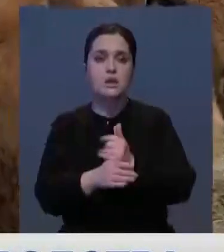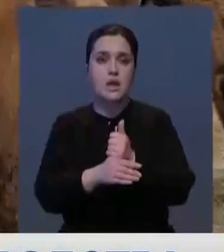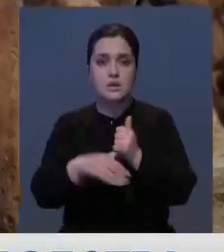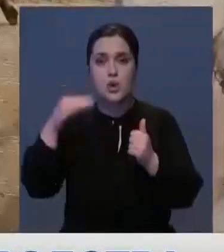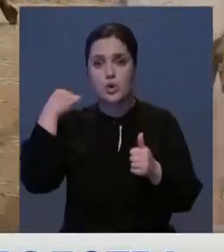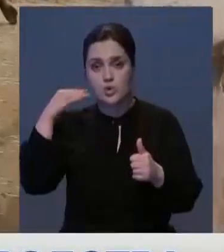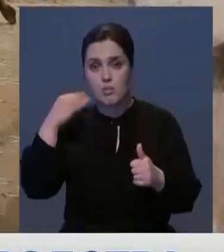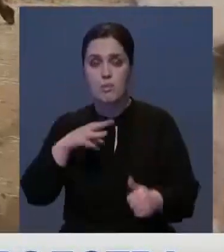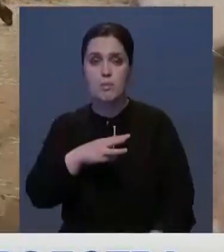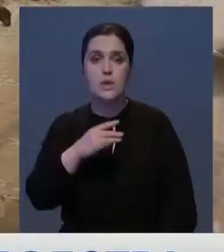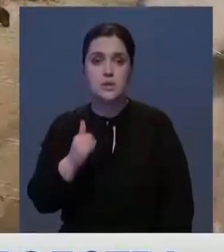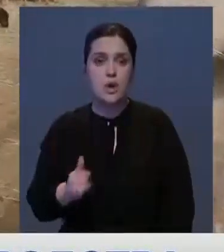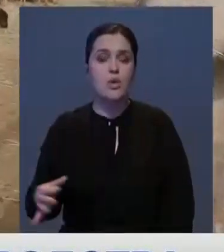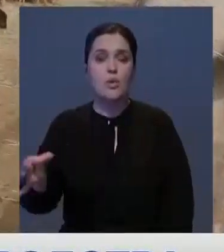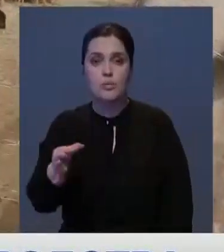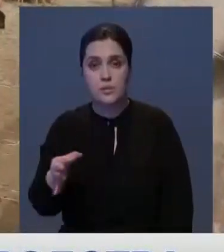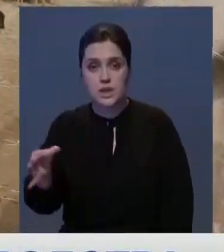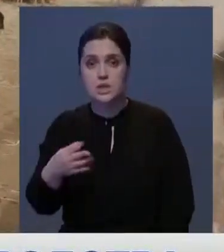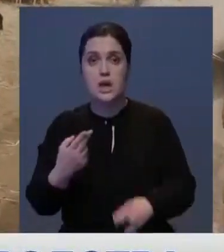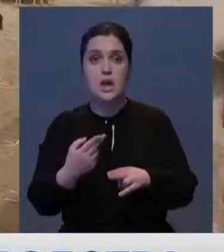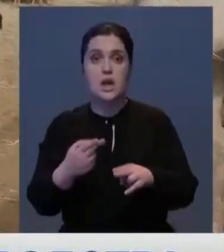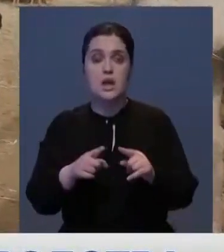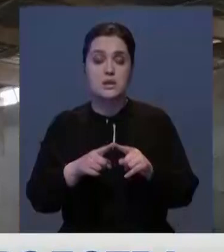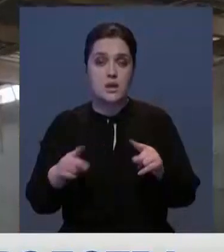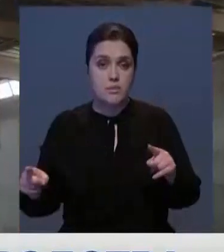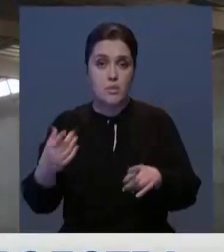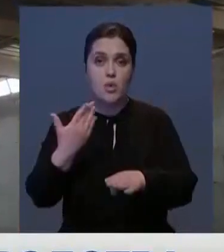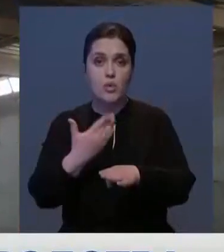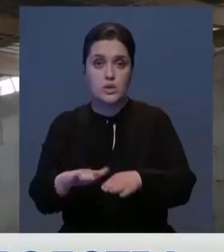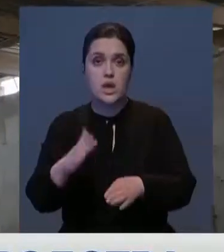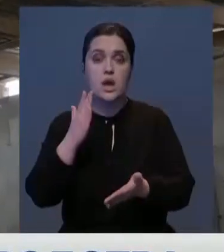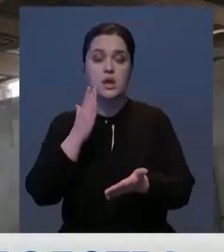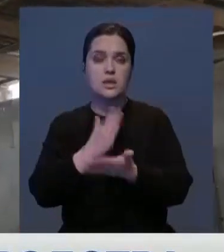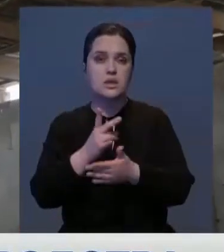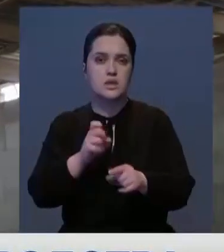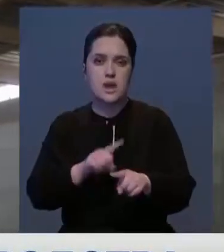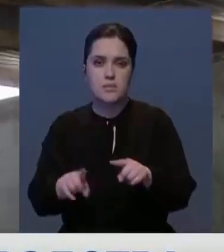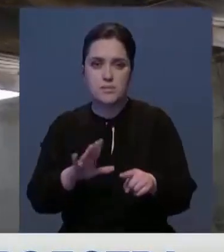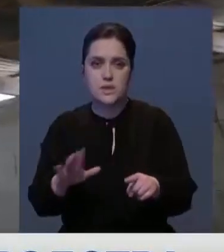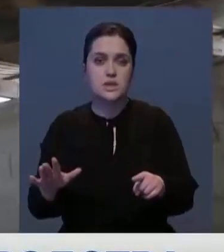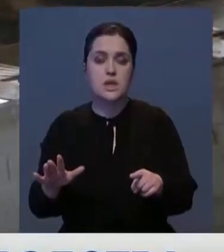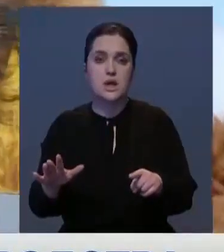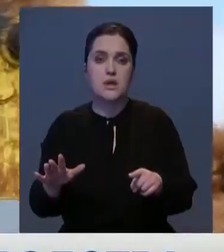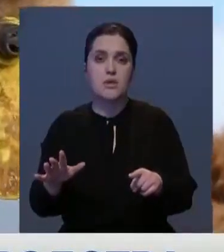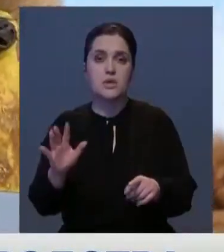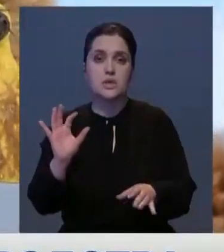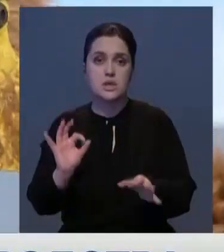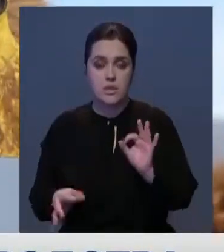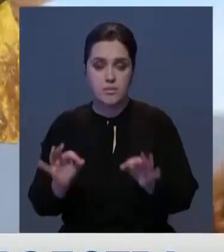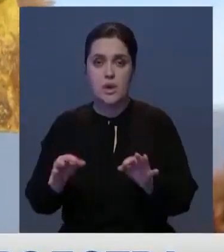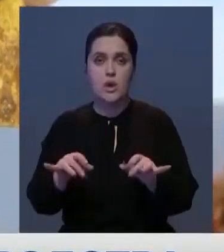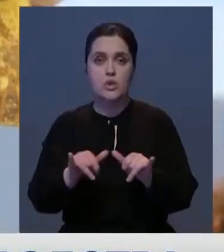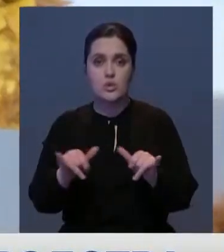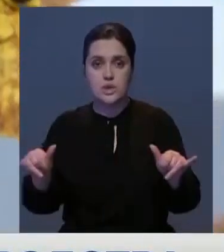Актюбинская и Мангистауская области. В последние годы в отрасли наблюдается пусть и не стремительный, зато стабильный рост